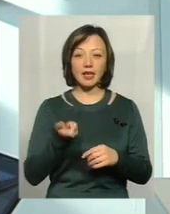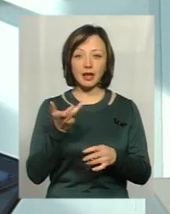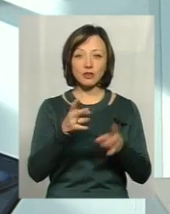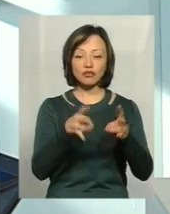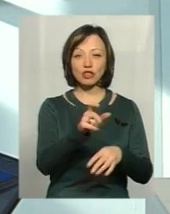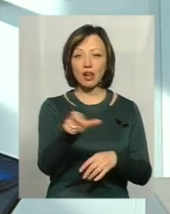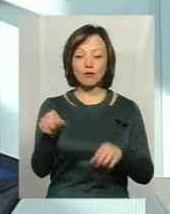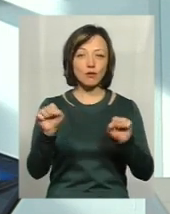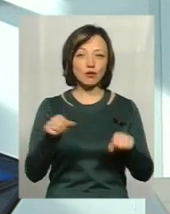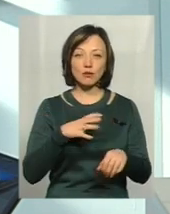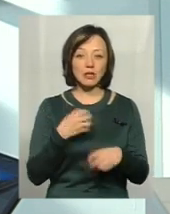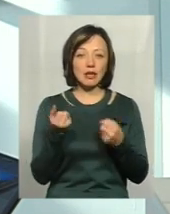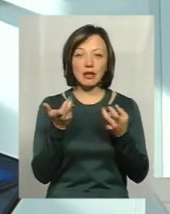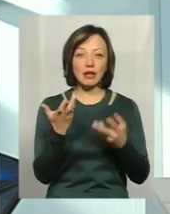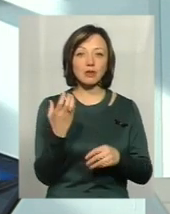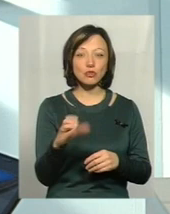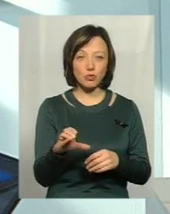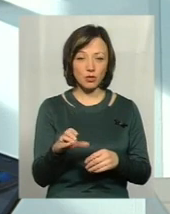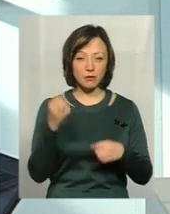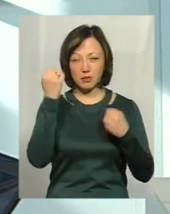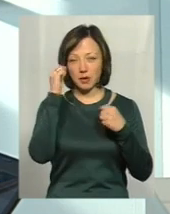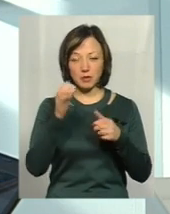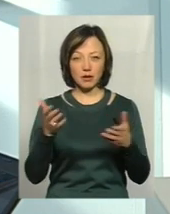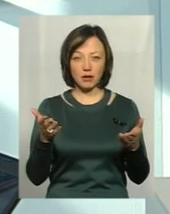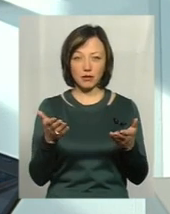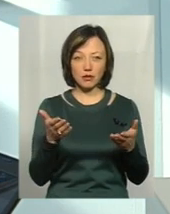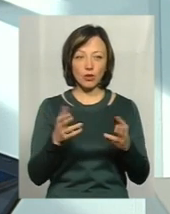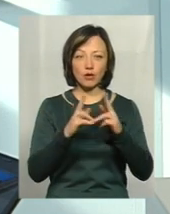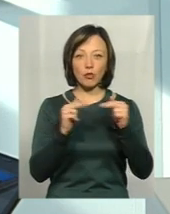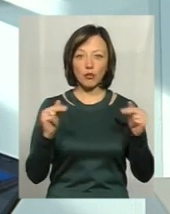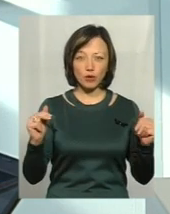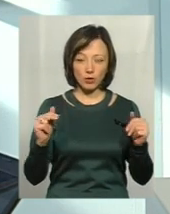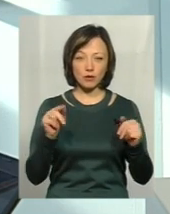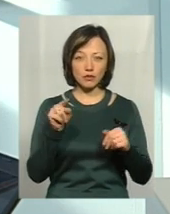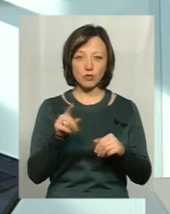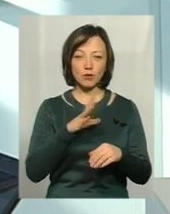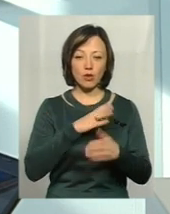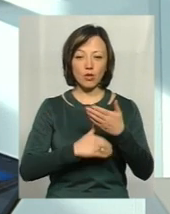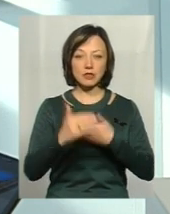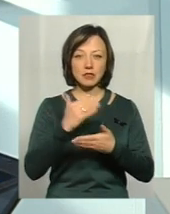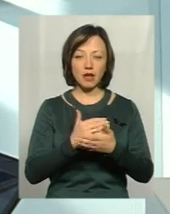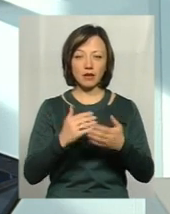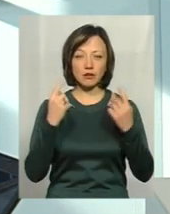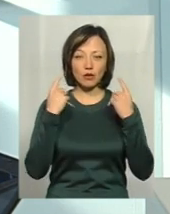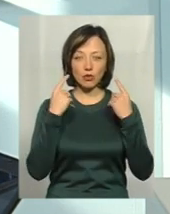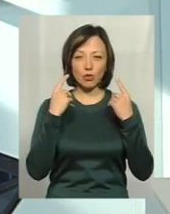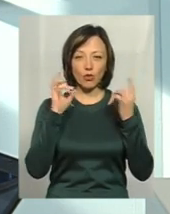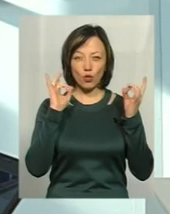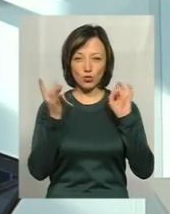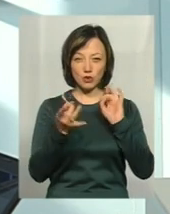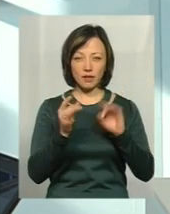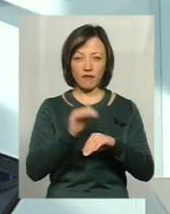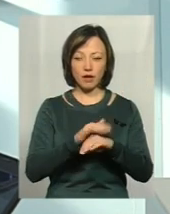жертв, це може бути кілька сотень. Не пам'ятаю, по-моєму, у Дніпропетровську останній такий гучний факт був, коли